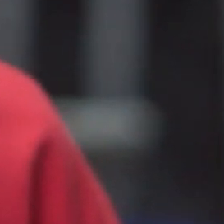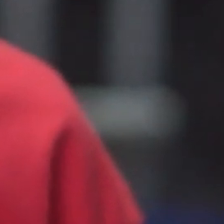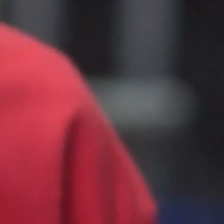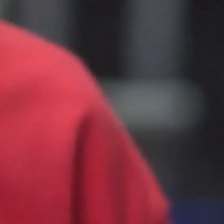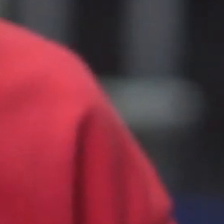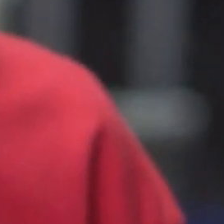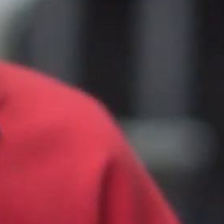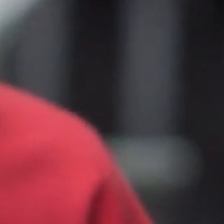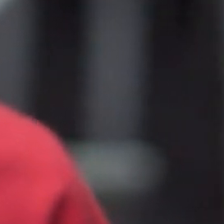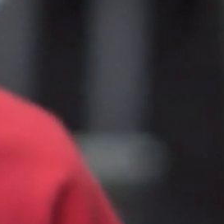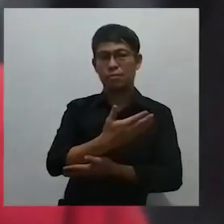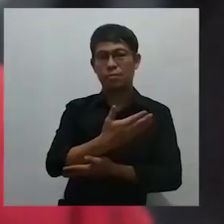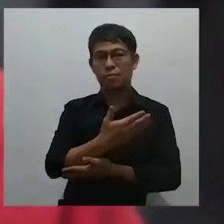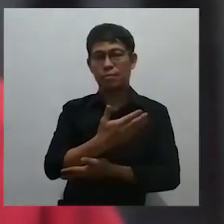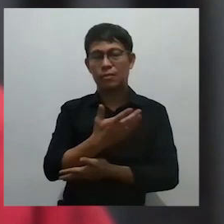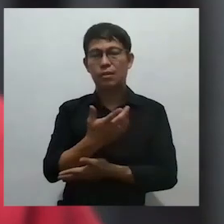Pinapagi!